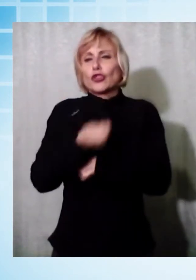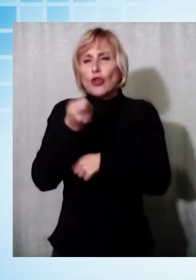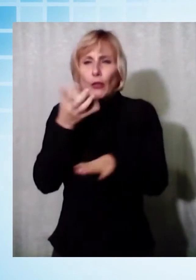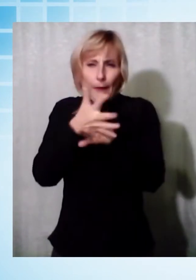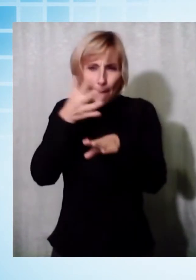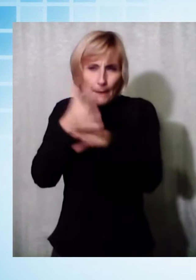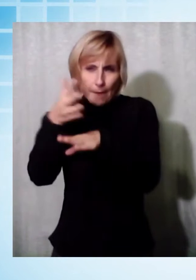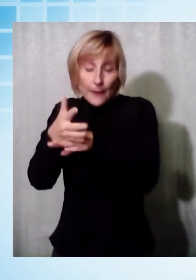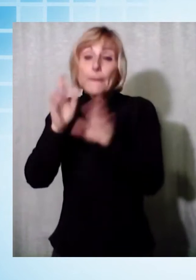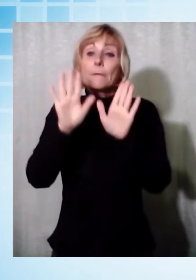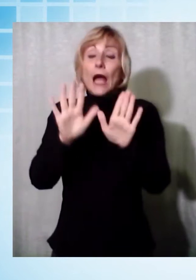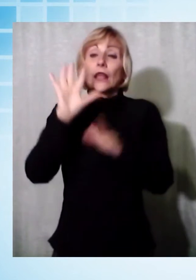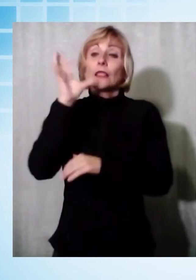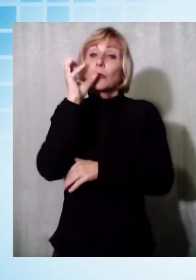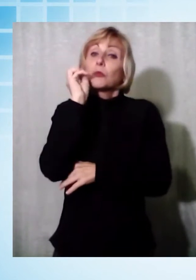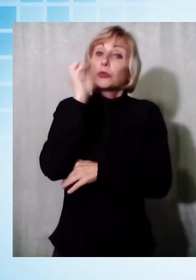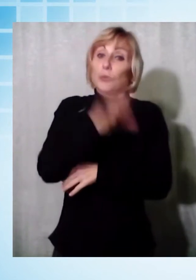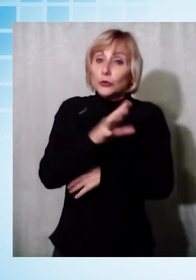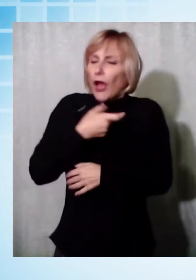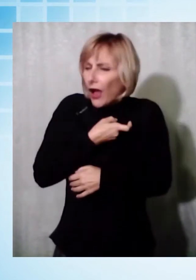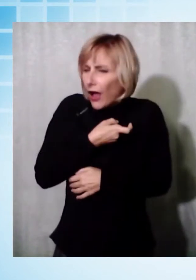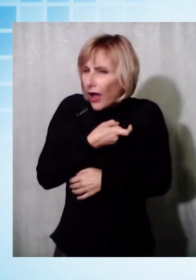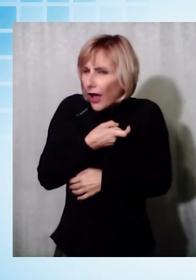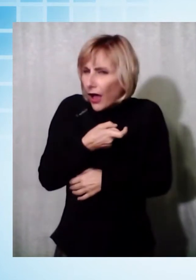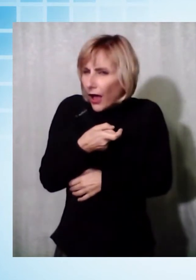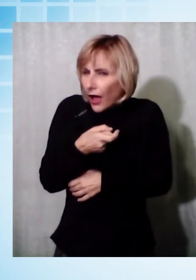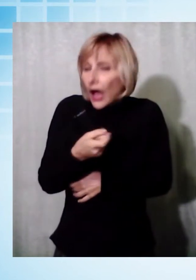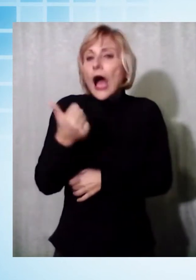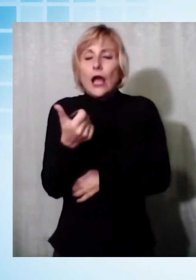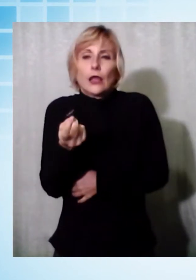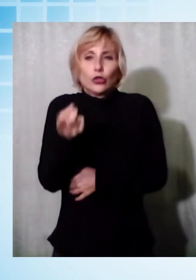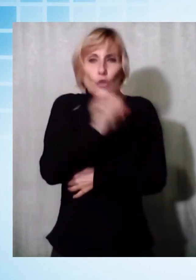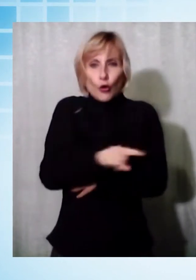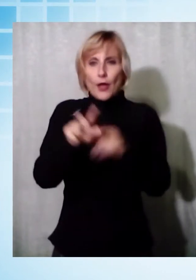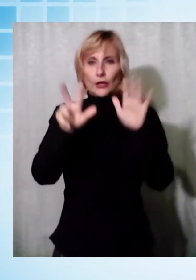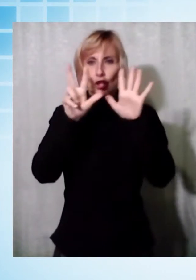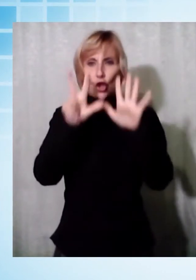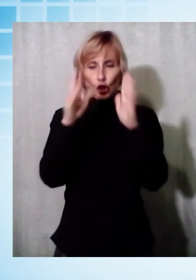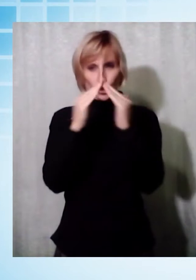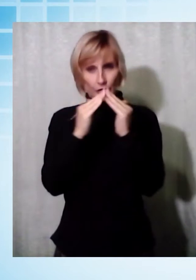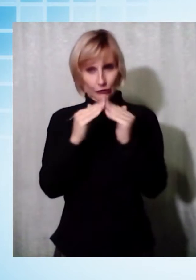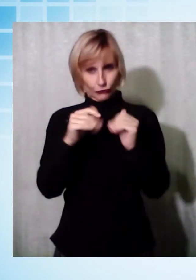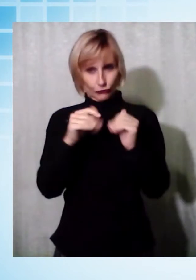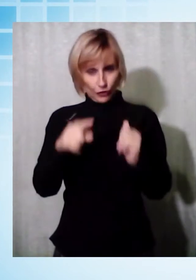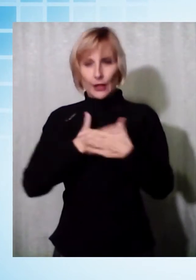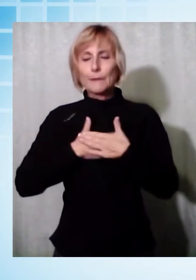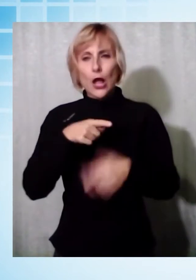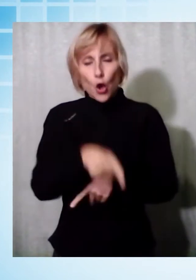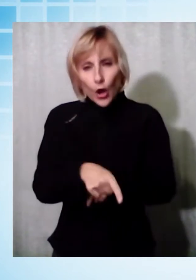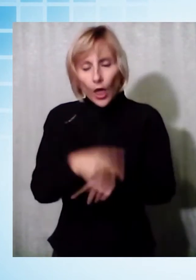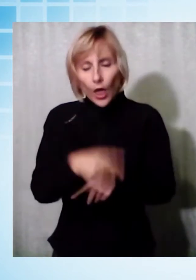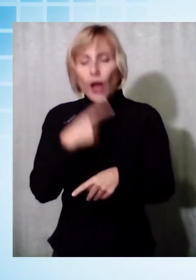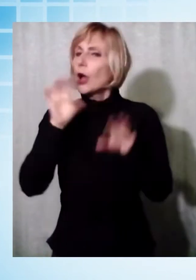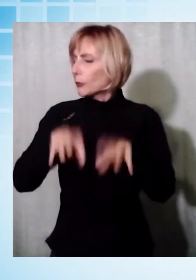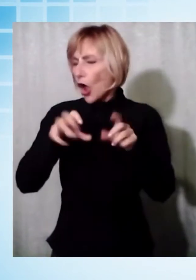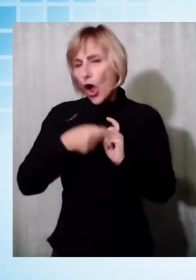avere intenzione di mollare la presa. Anche la giornata dell'Immacolata, almeno secondo le previsioni, sarà contrassegnata dalla pioggia e